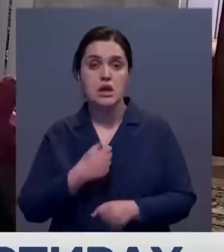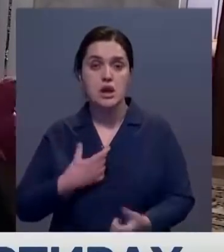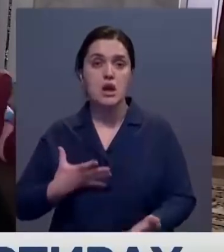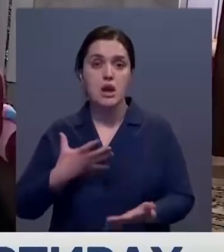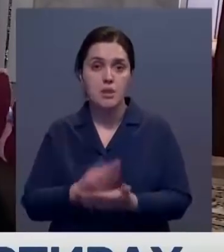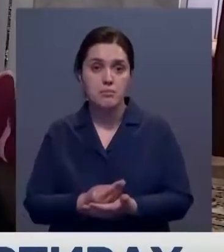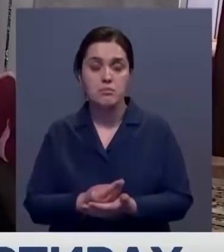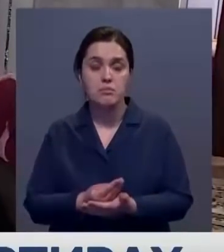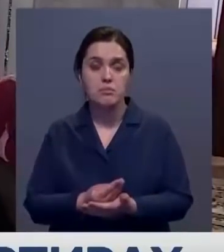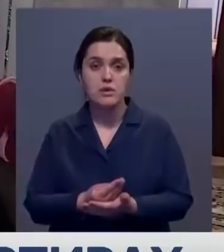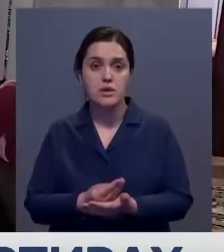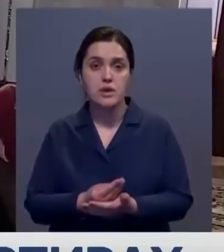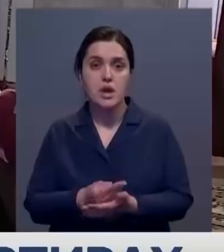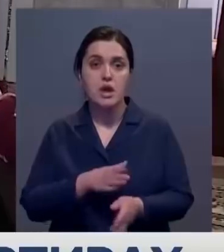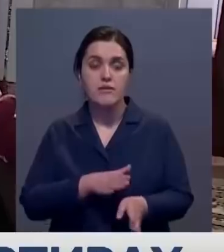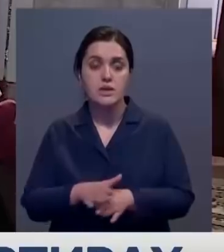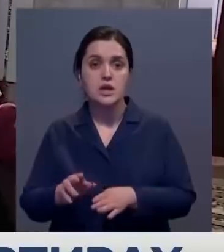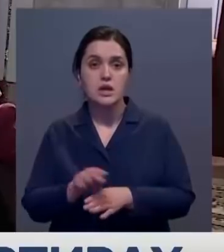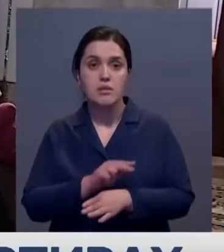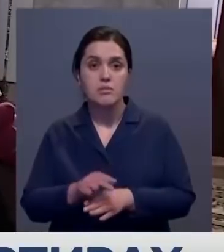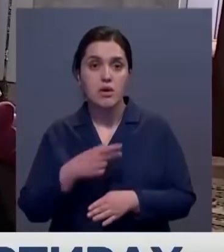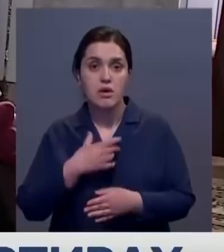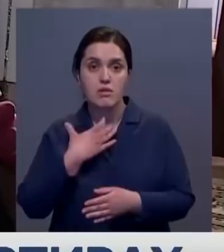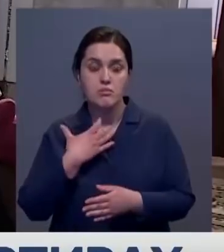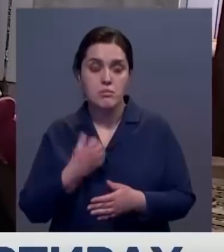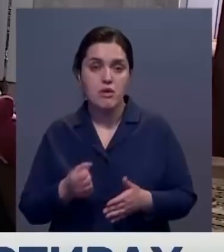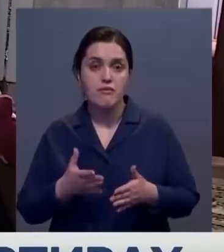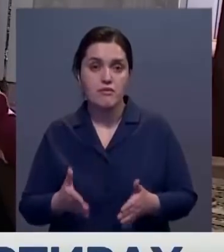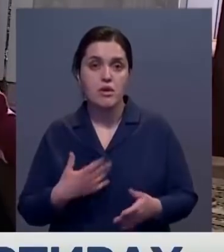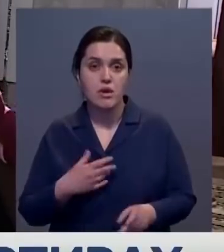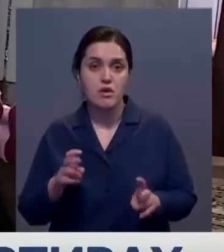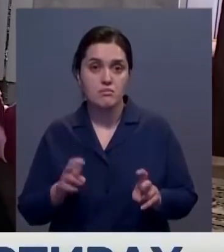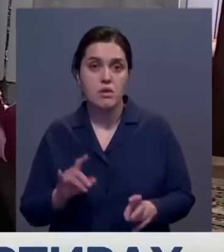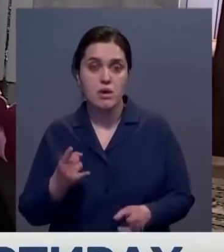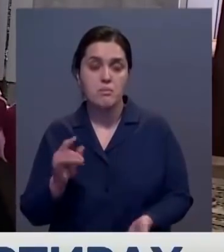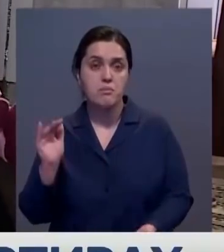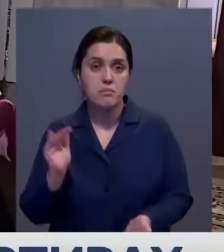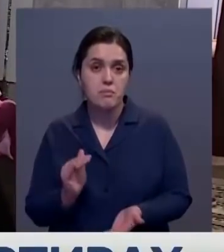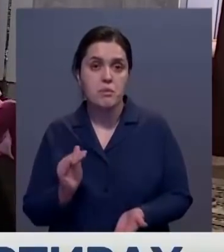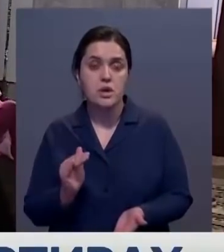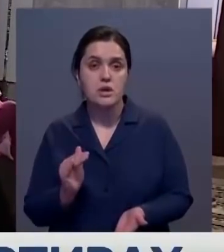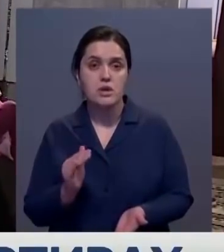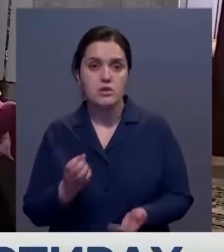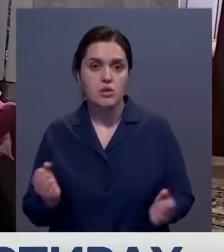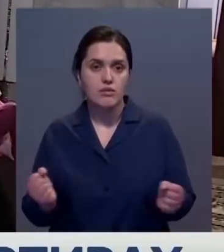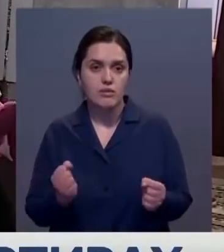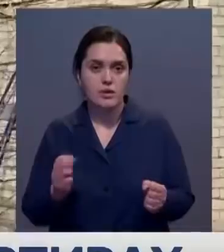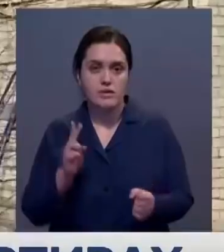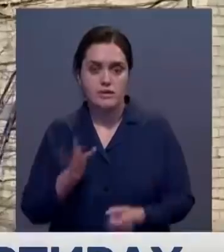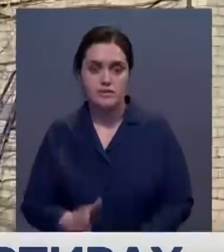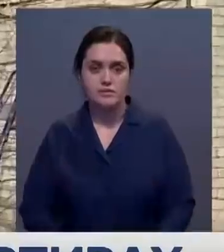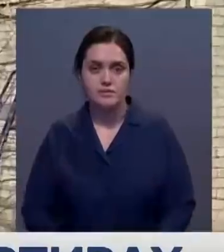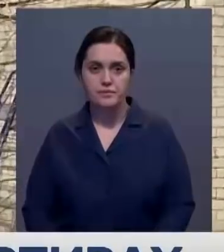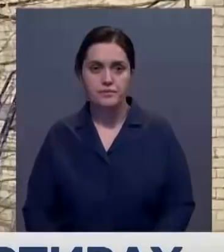оплачу весь этот ремонт, потому что нам просто нет выхода сидеть с маленьким ребенком еще в холодной квартире.